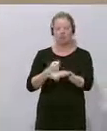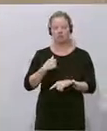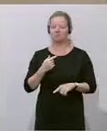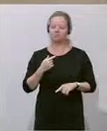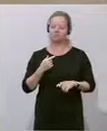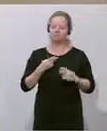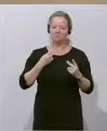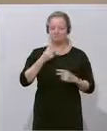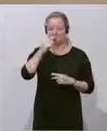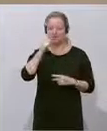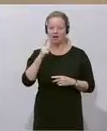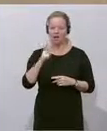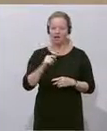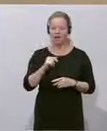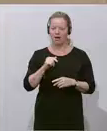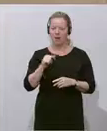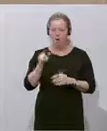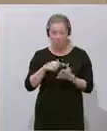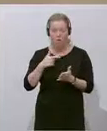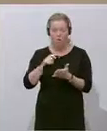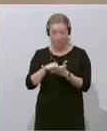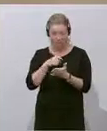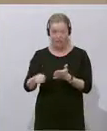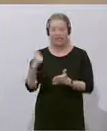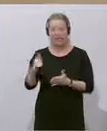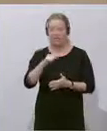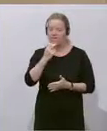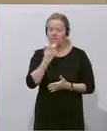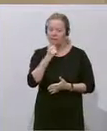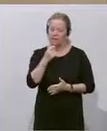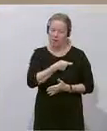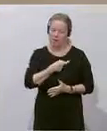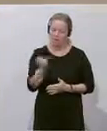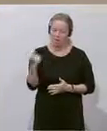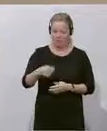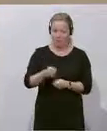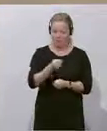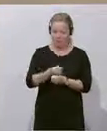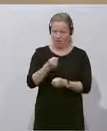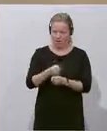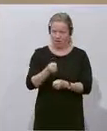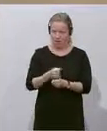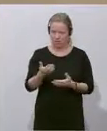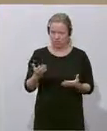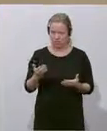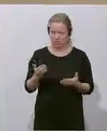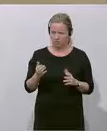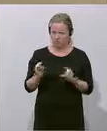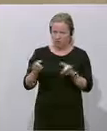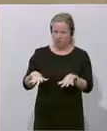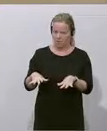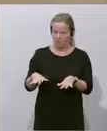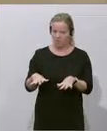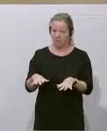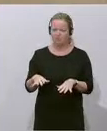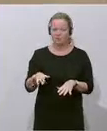gewählt ist, die Arbeit im Parlament aufzunehmen. Dann ist das verantwortungslos. Und geschätzte Damen und Herren, es gibt